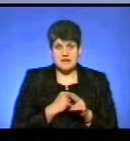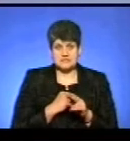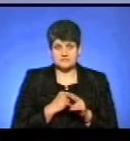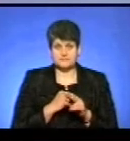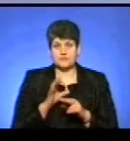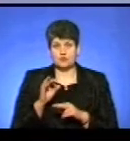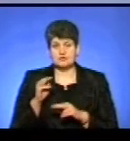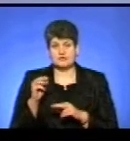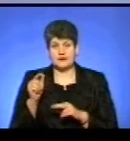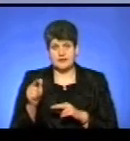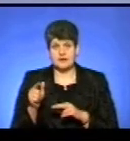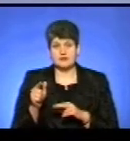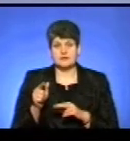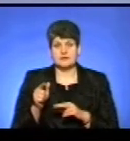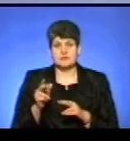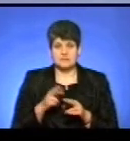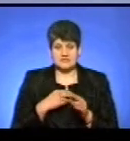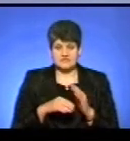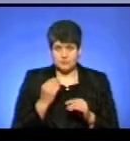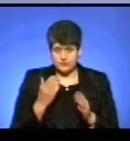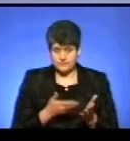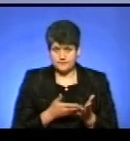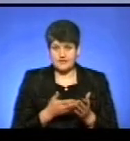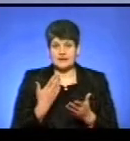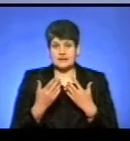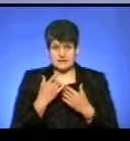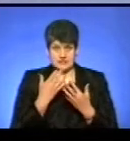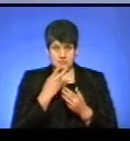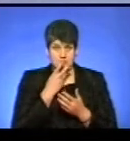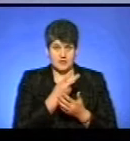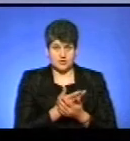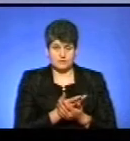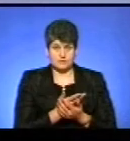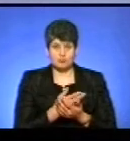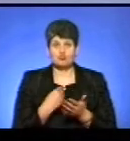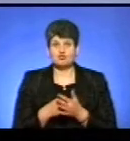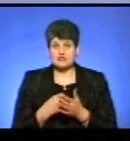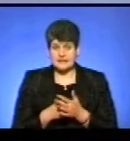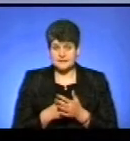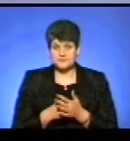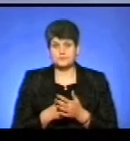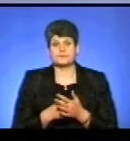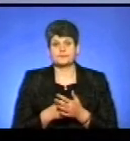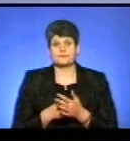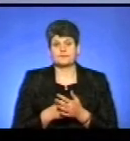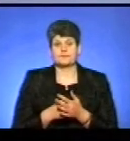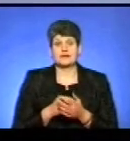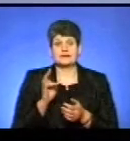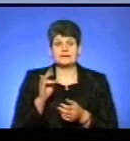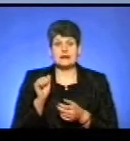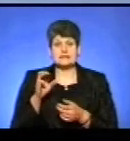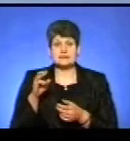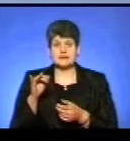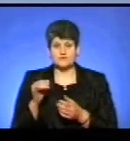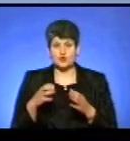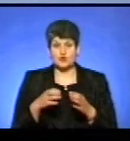ОТГ і міжбюджетних відносин, і без виборів, так? але, наскільки ми бачили бюджет, наша Настасівська громада